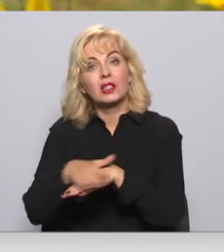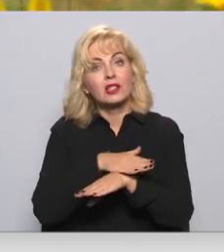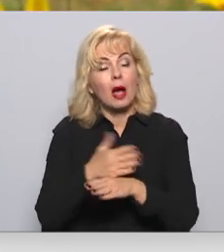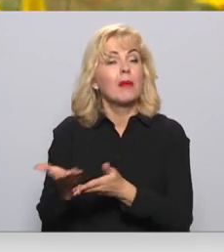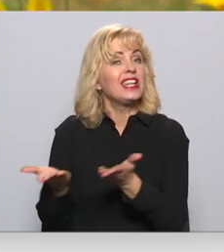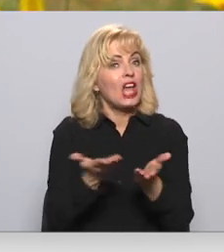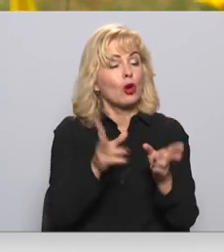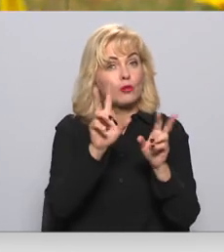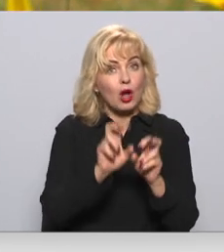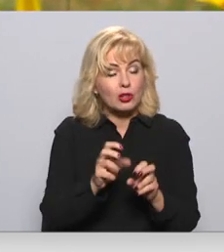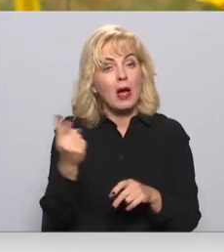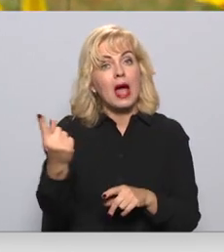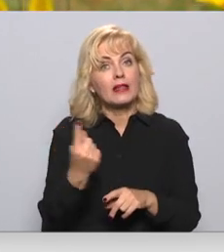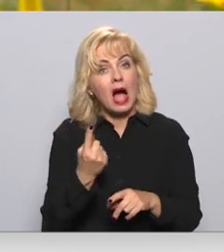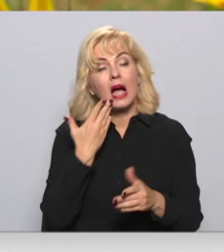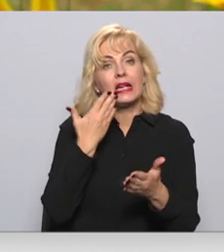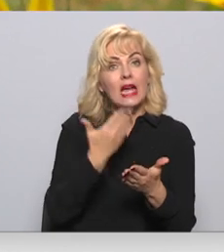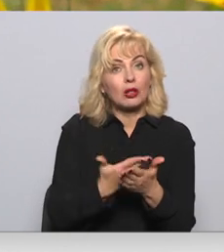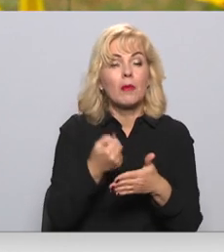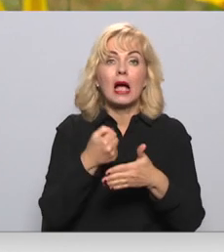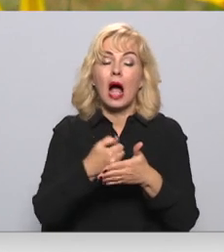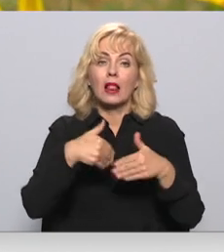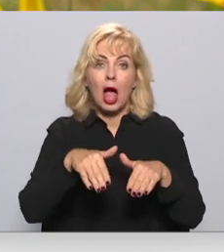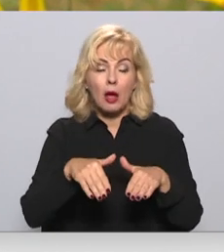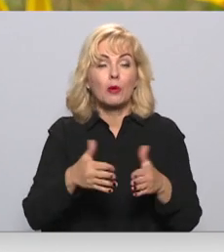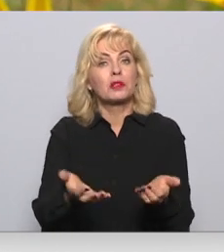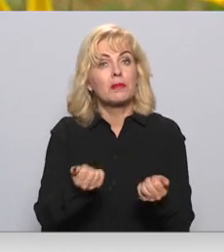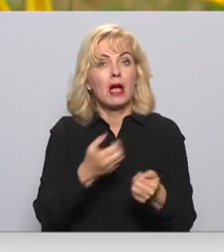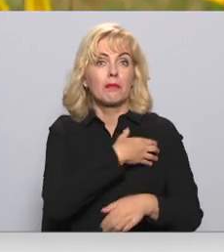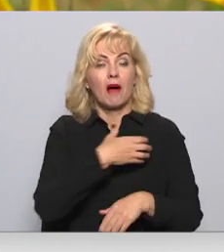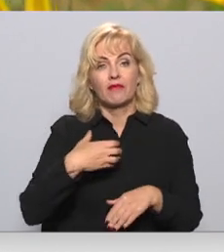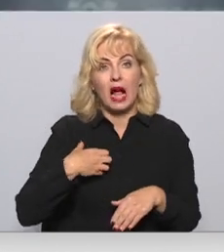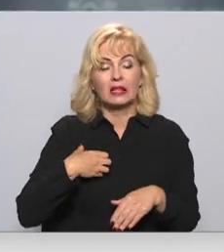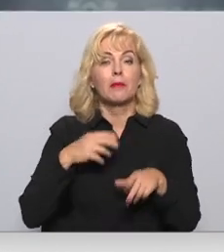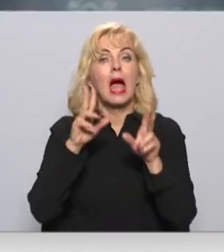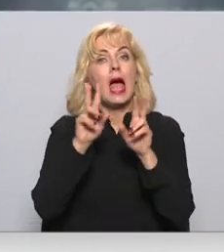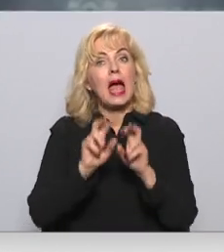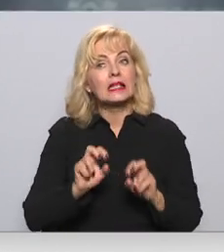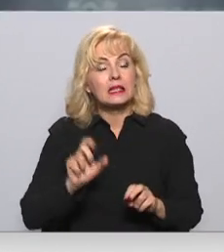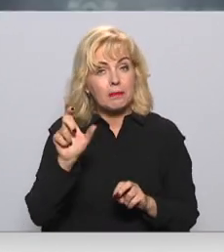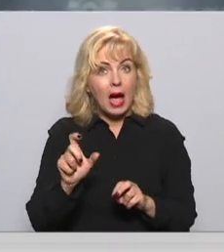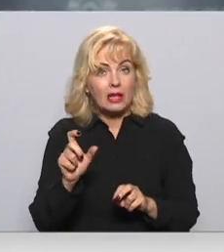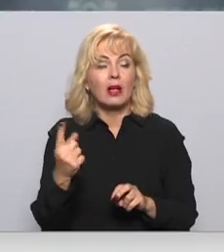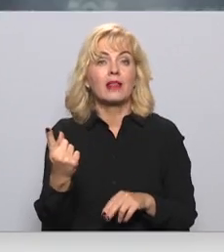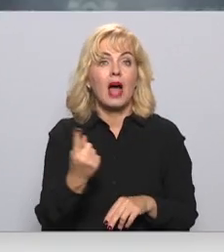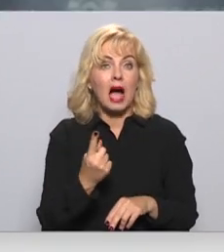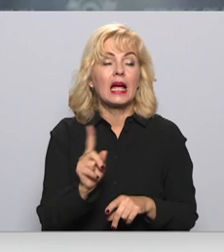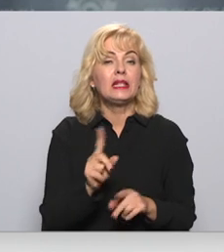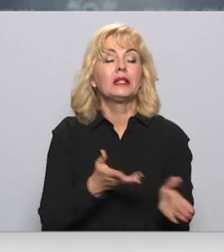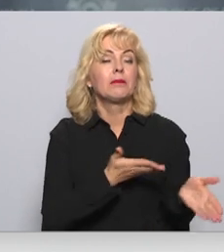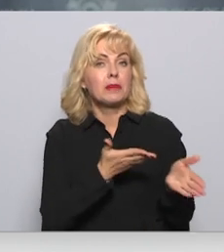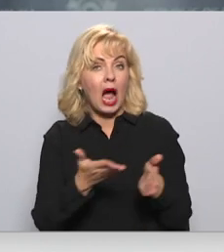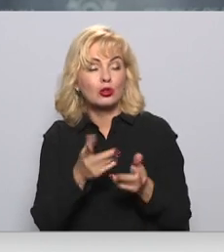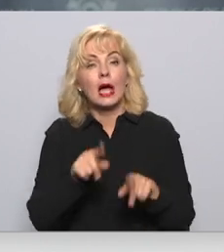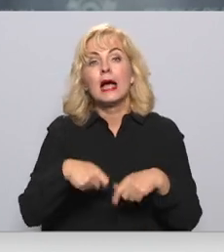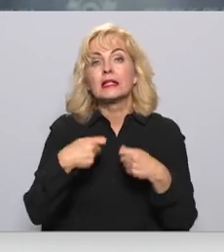ka jebkurš eksperts nāk ar saviem ieteikumiem, tomēr gala lēmumus pieņem valdību. Eksperti nāk un pieeicinātu viņi